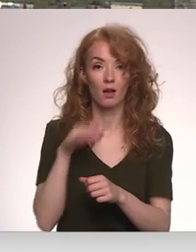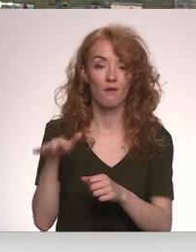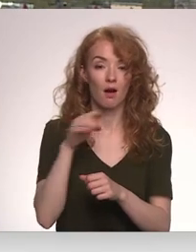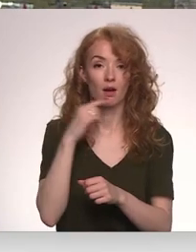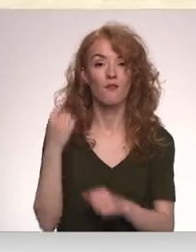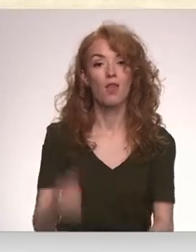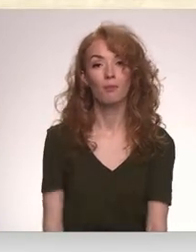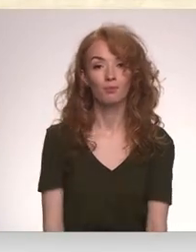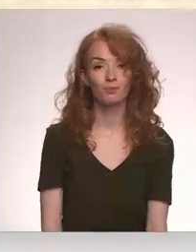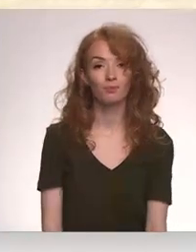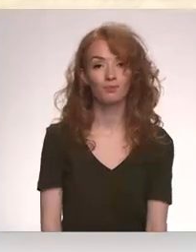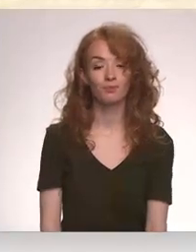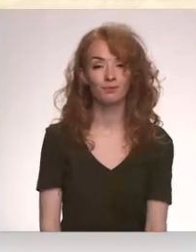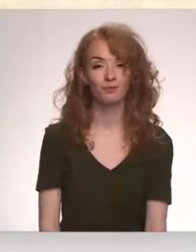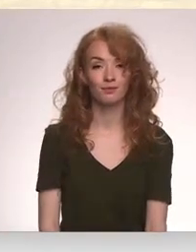Trāzdiņa, Ingus Graudiņš, Latvijas televīzijā.